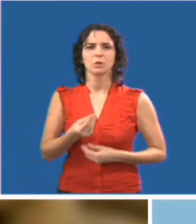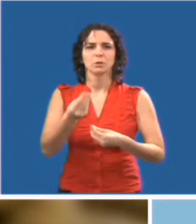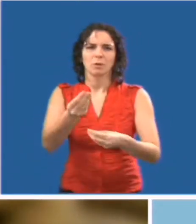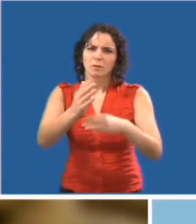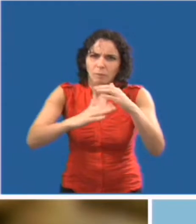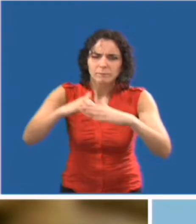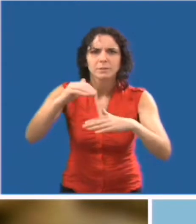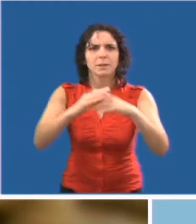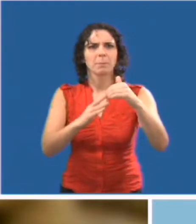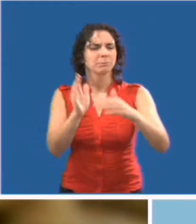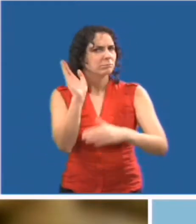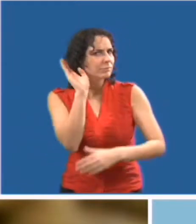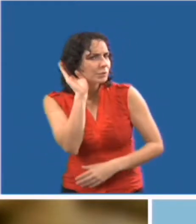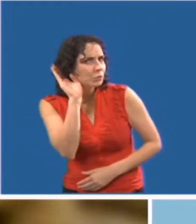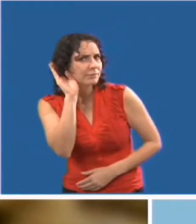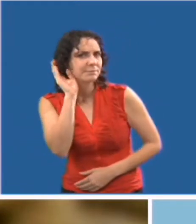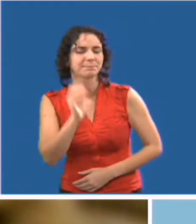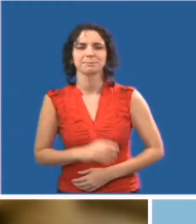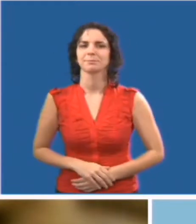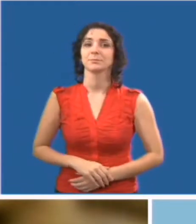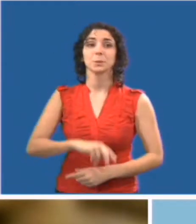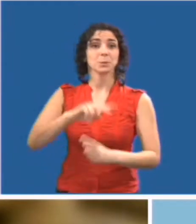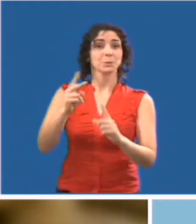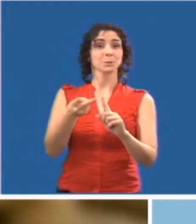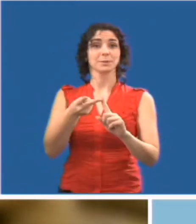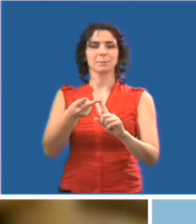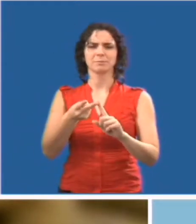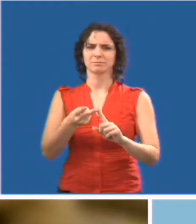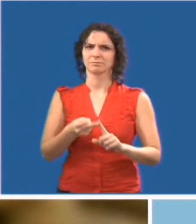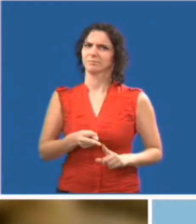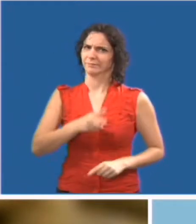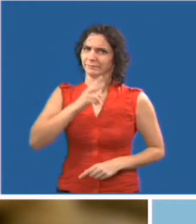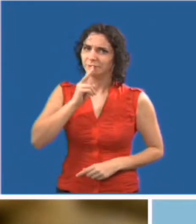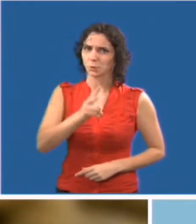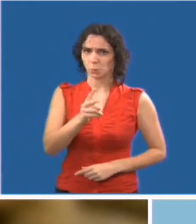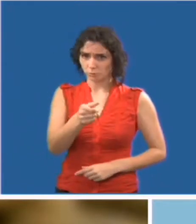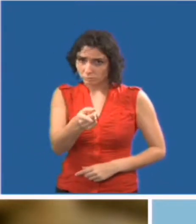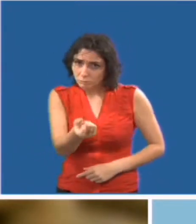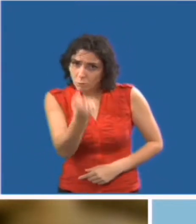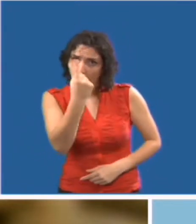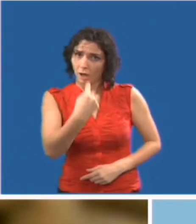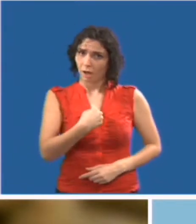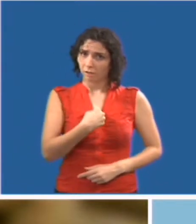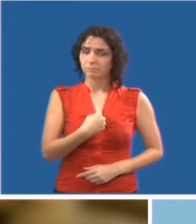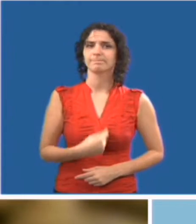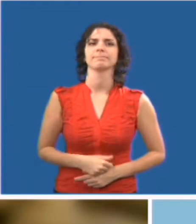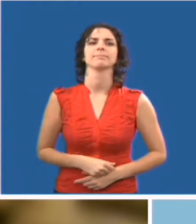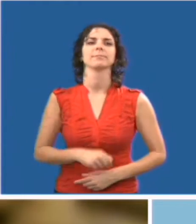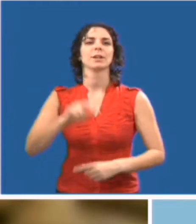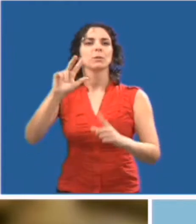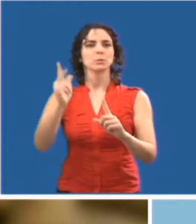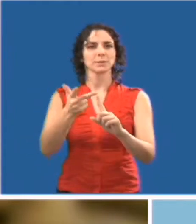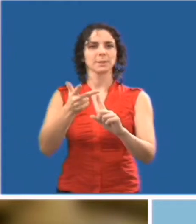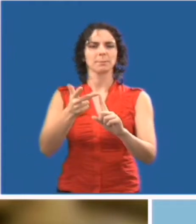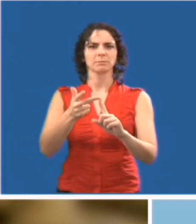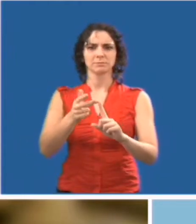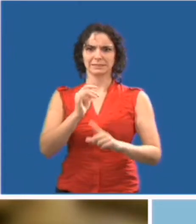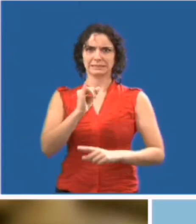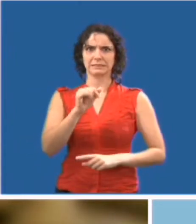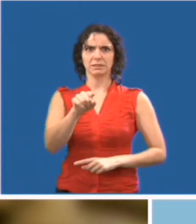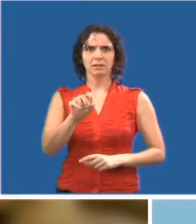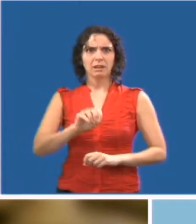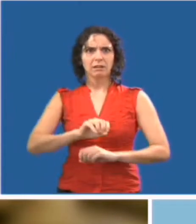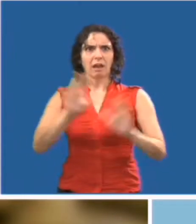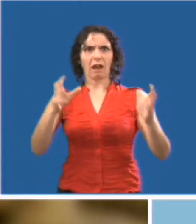Écoutez attentivement. Assurez-vous d'être bien compris. Si la personne semble en